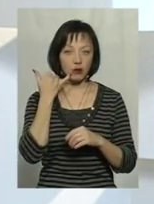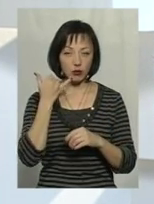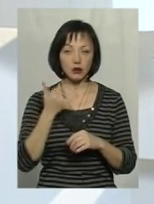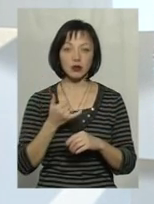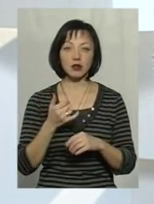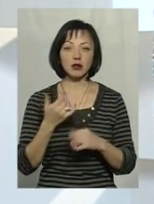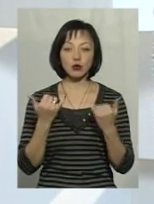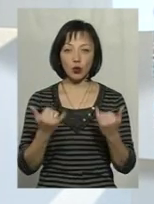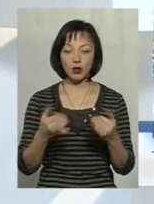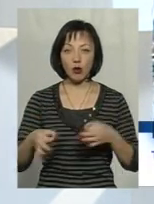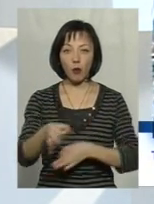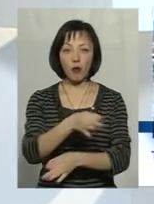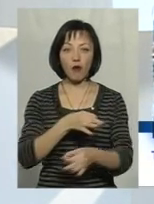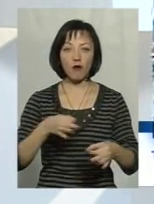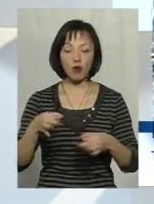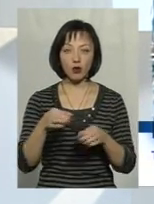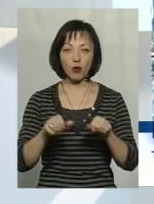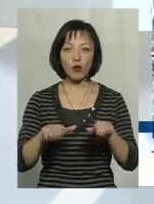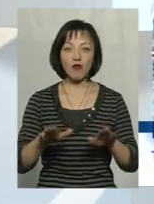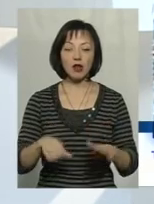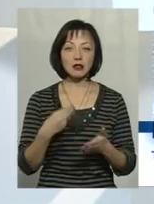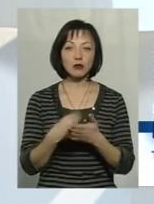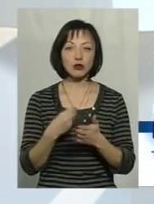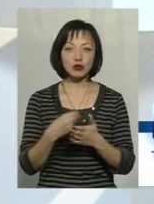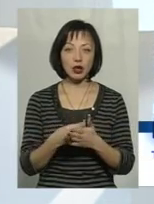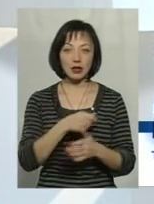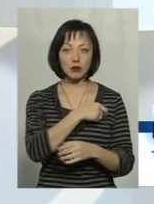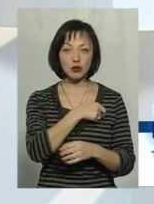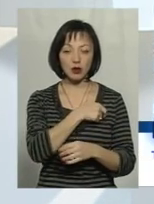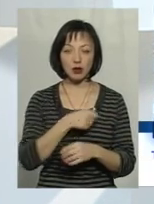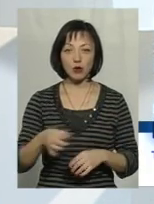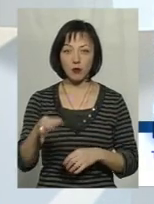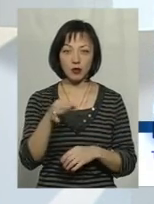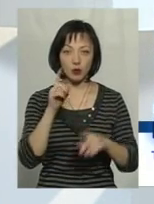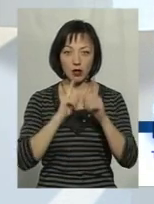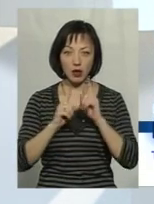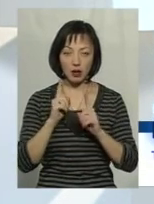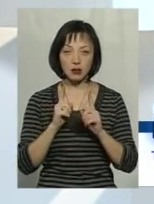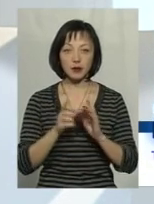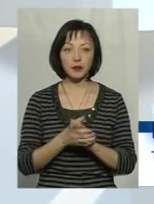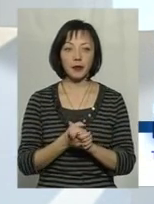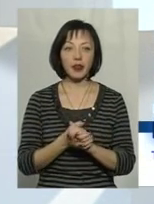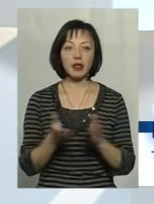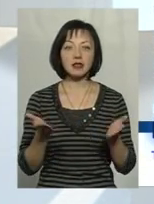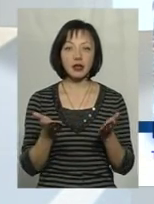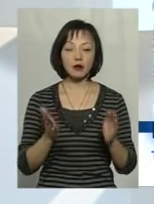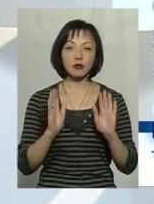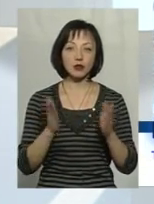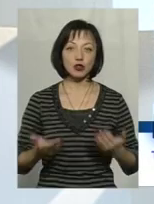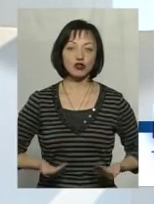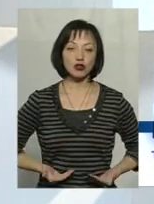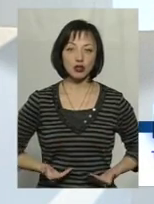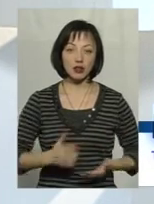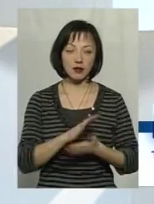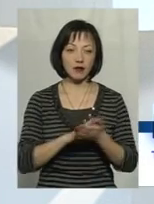-60. Сьогодні обговорюємо ухвалений бюджет депутатами обласної ради, обласний бюджет, з яким жити нам